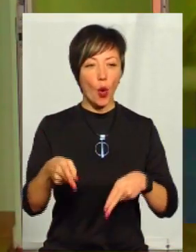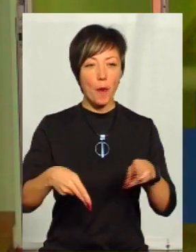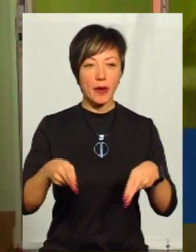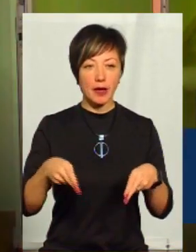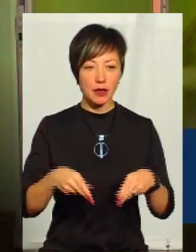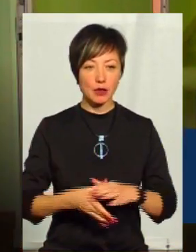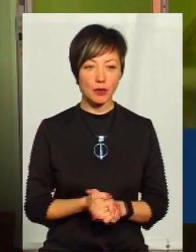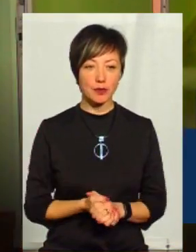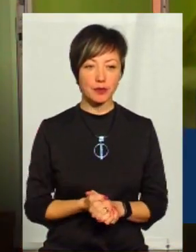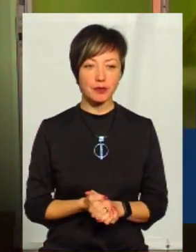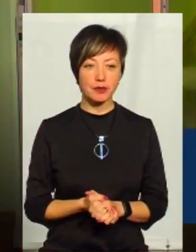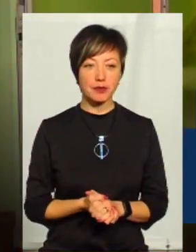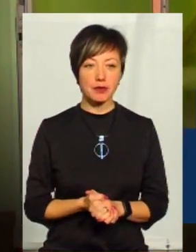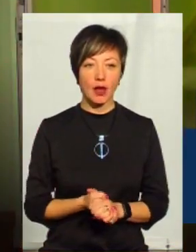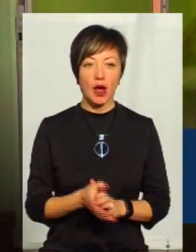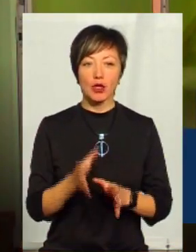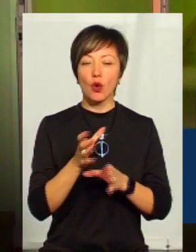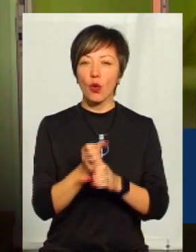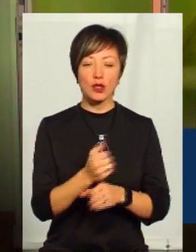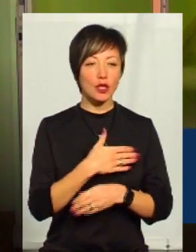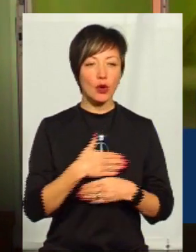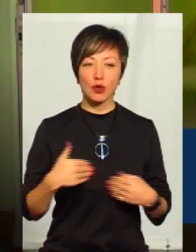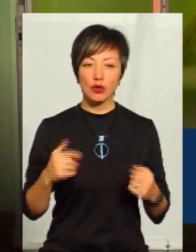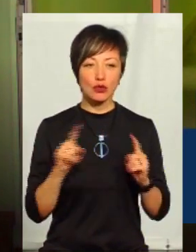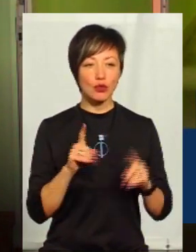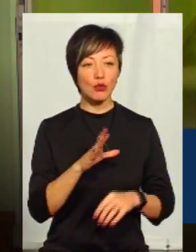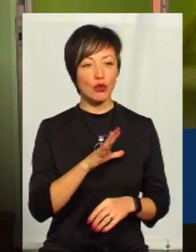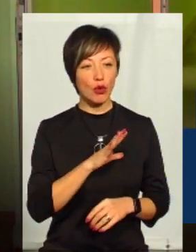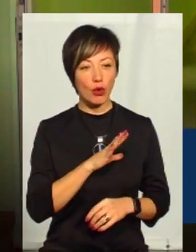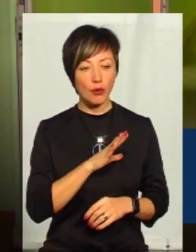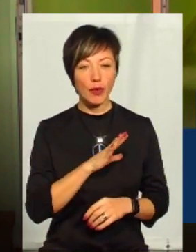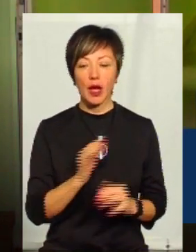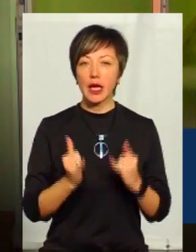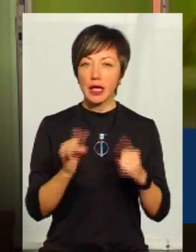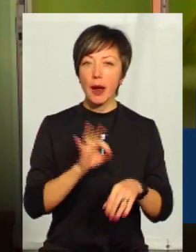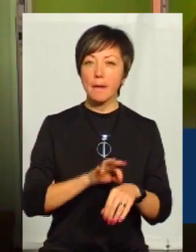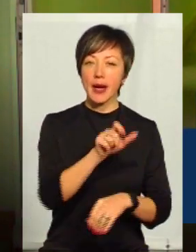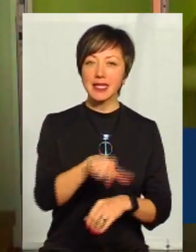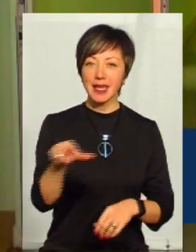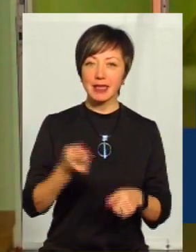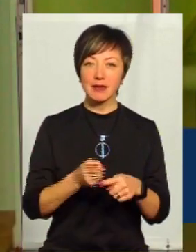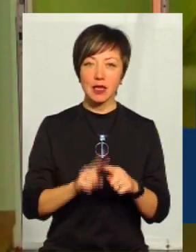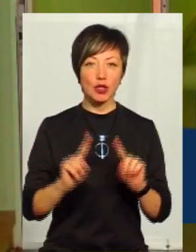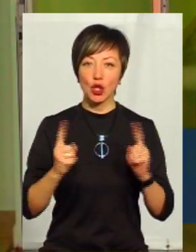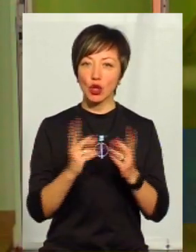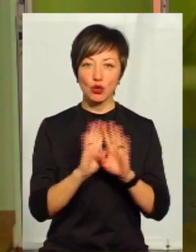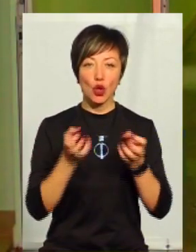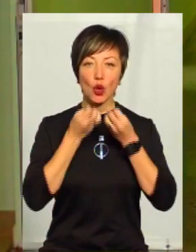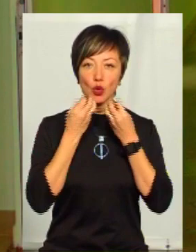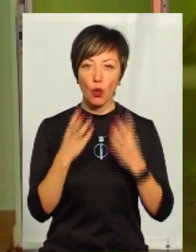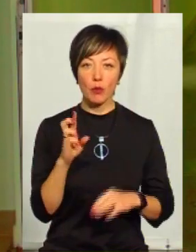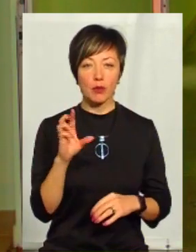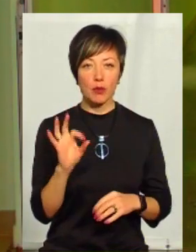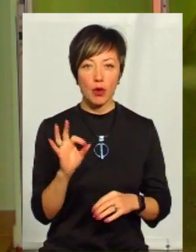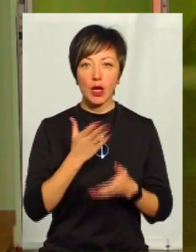Скорочення не хотіло б, щоб воно було. Для пацієнтів це буде не дуже добре, тому що